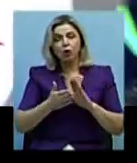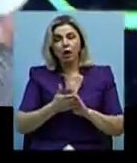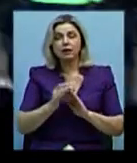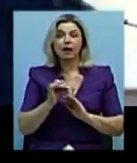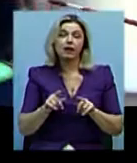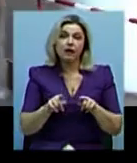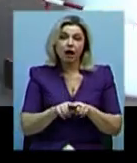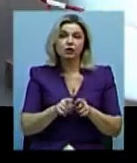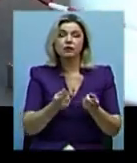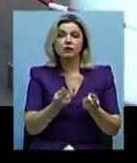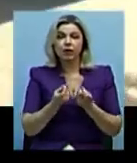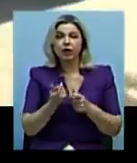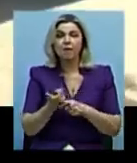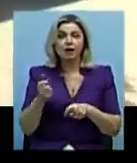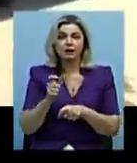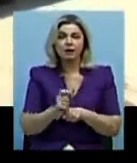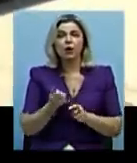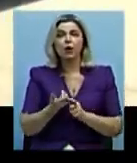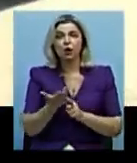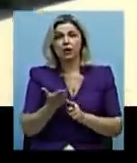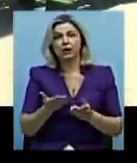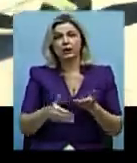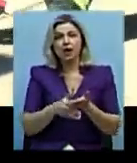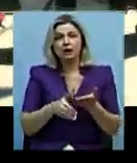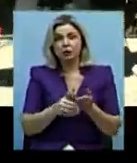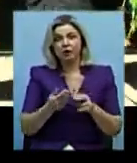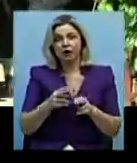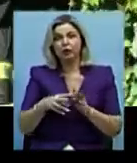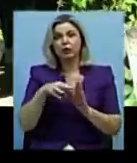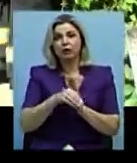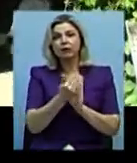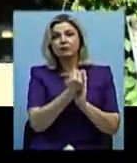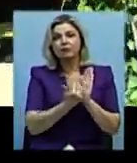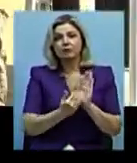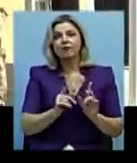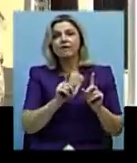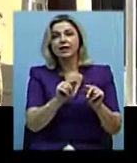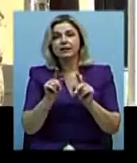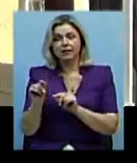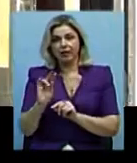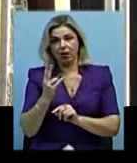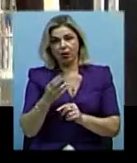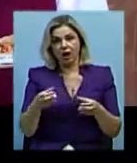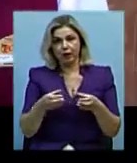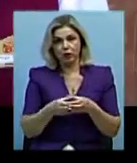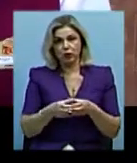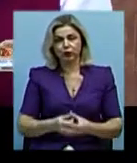залучити максимальну кількість сил та засобів, які передбачені розкладом виїздів Миколаївського гарнізону.